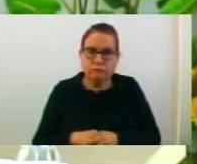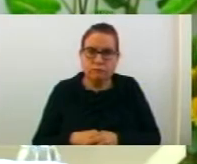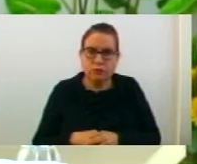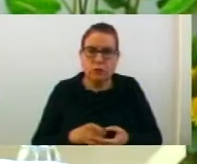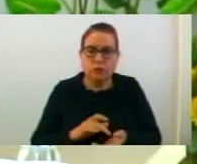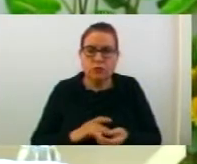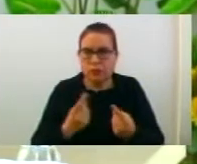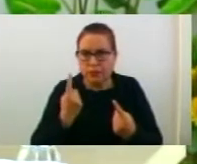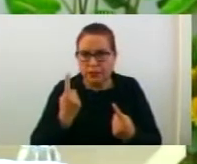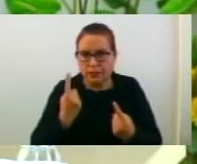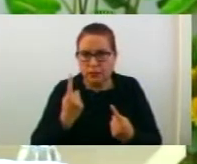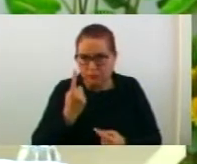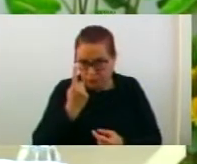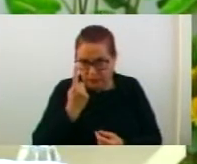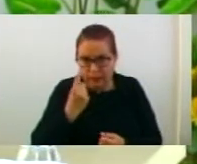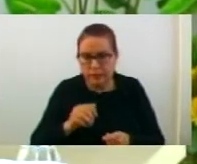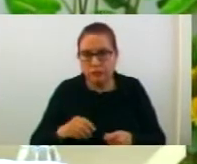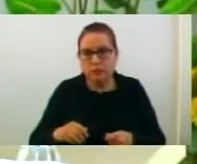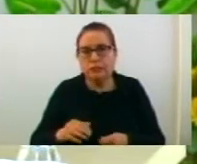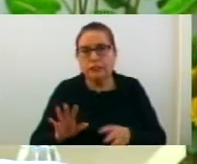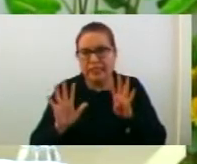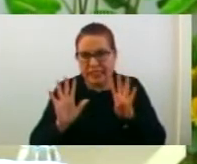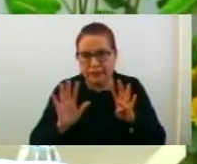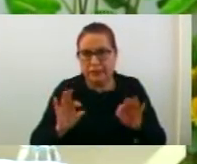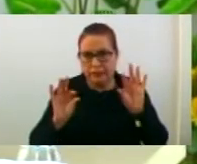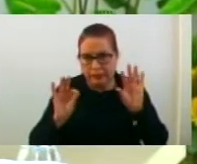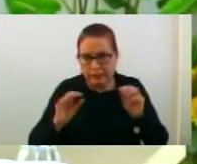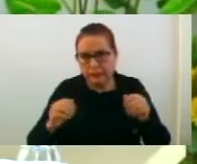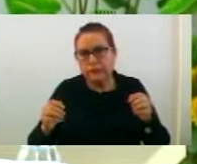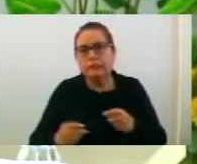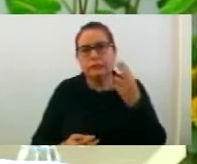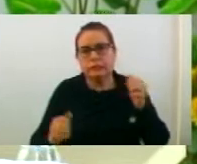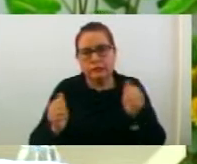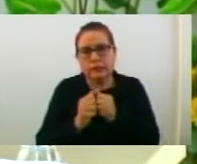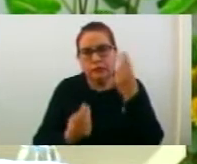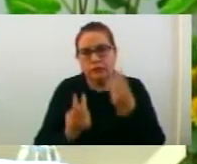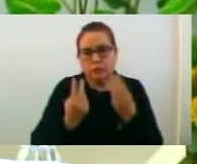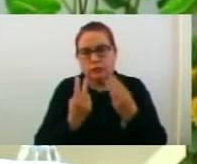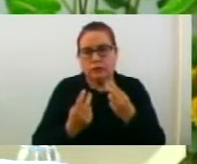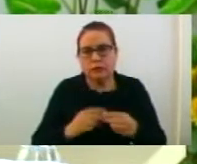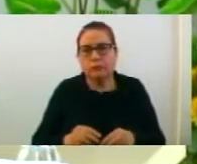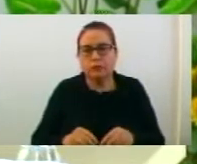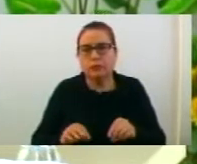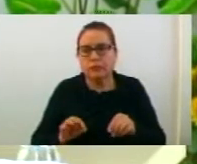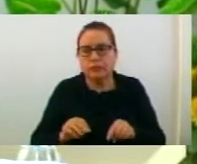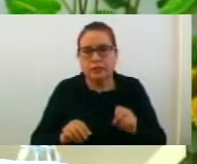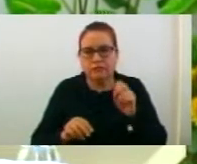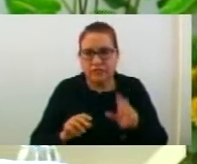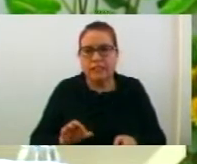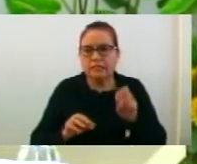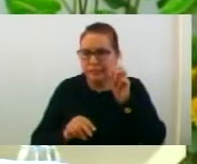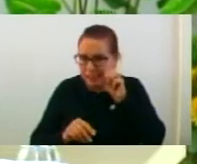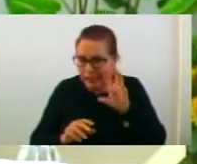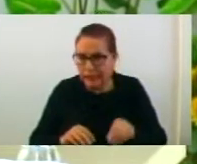Подбор 1, заедничка расправа да се води по точито реден број 9 и 10. 2, заедничка расправа да се води по точито реден број 12 и